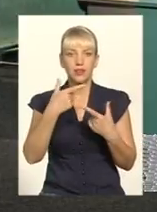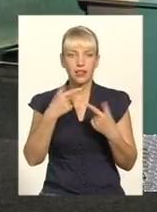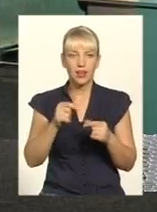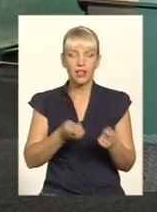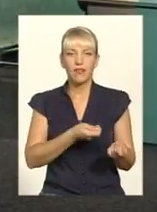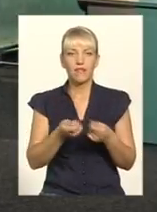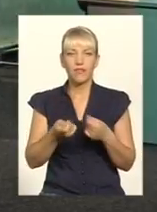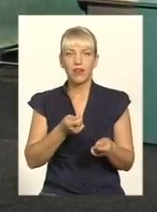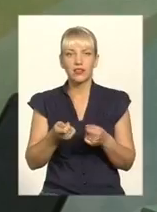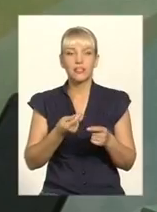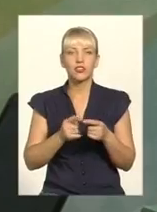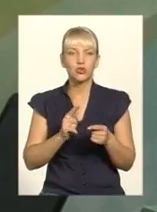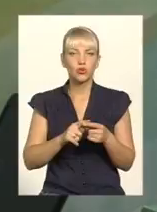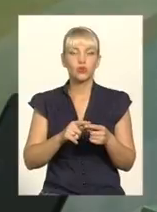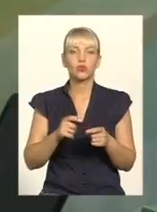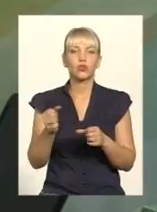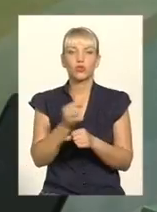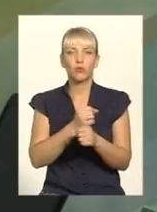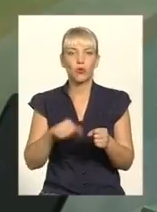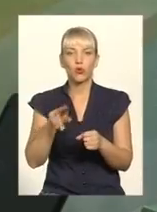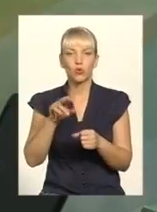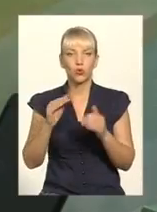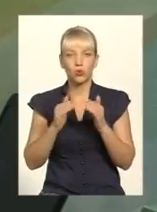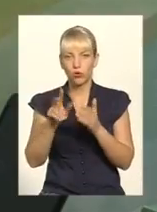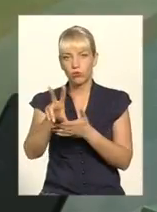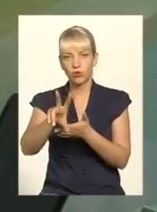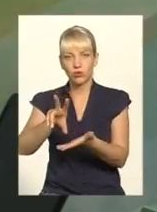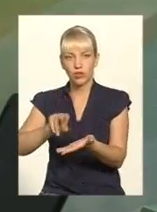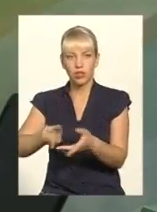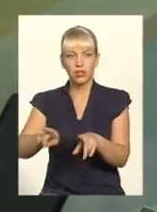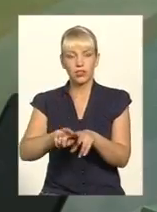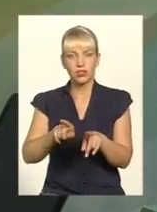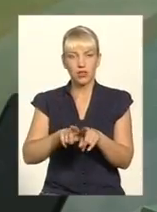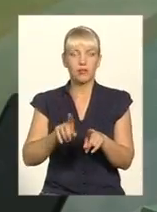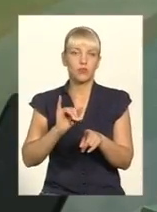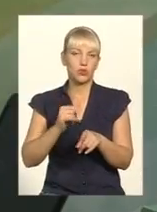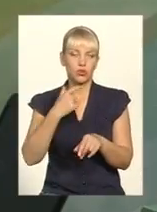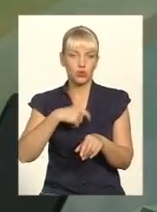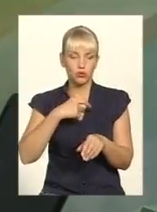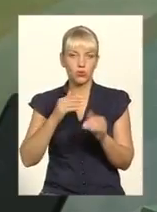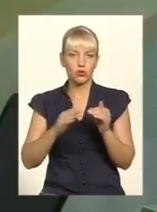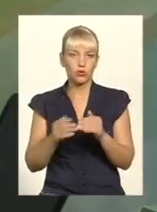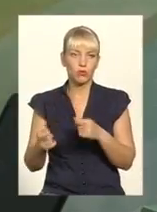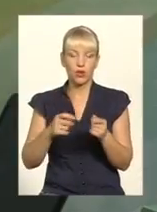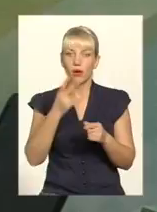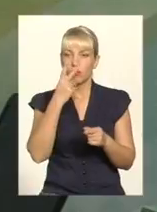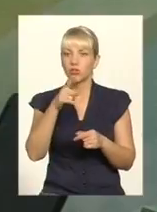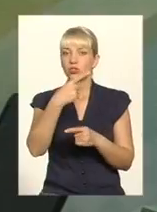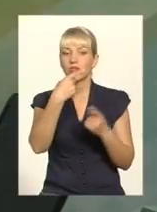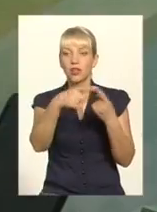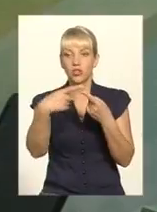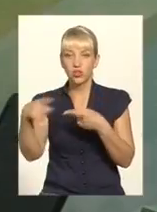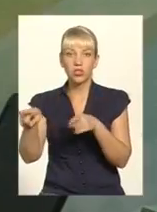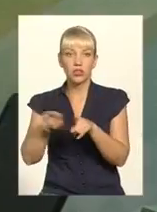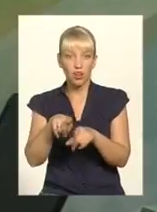зброю, трофейну собі додому. І також може і він це вчинити, привезти сюди. Тобто він бачить те, що роблять інші, і